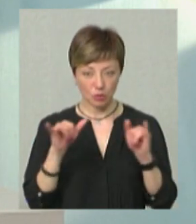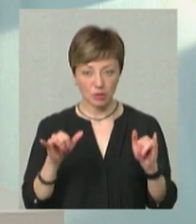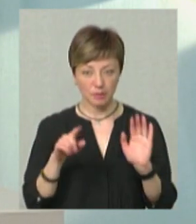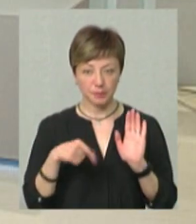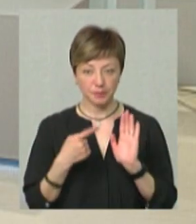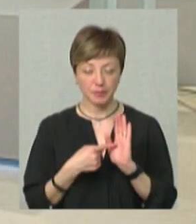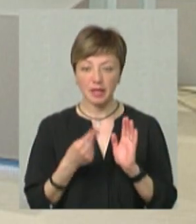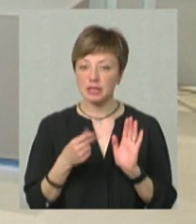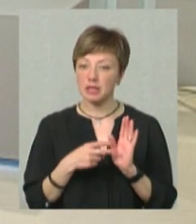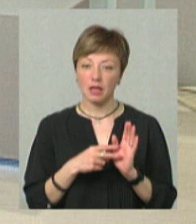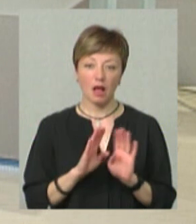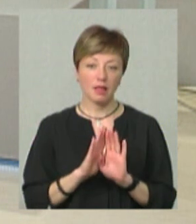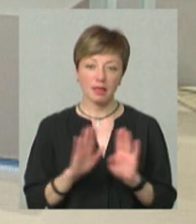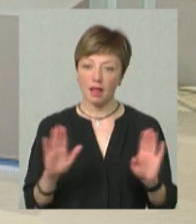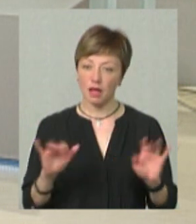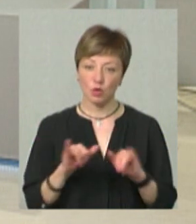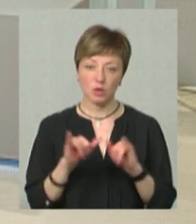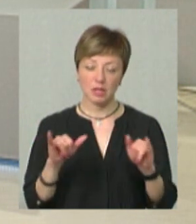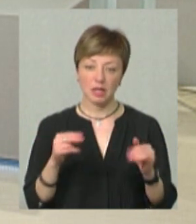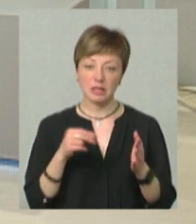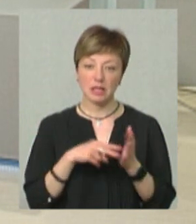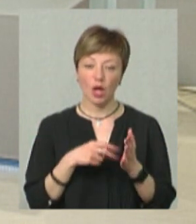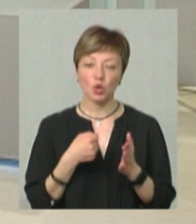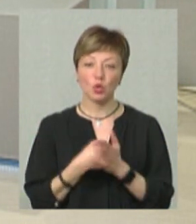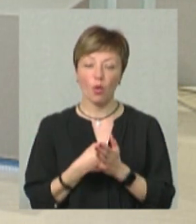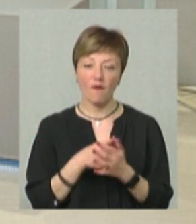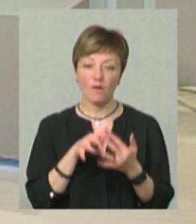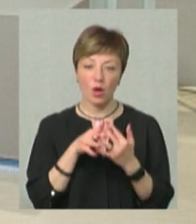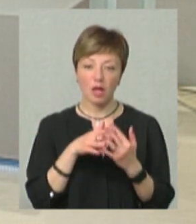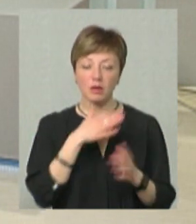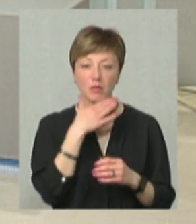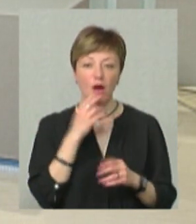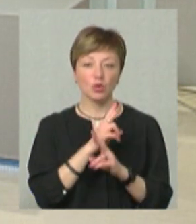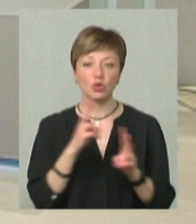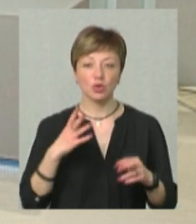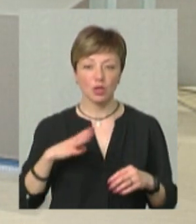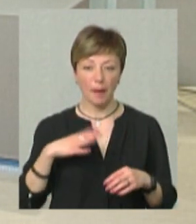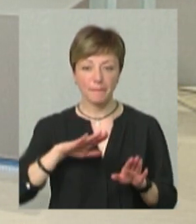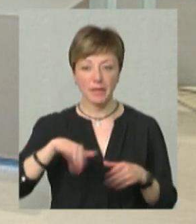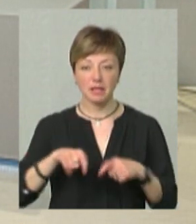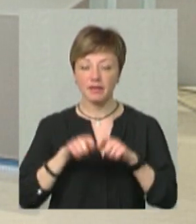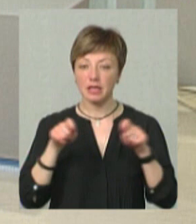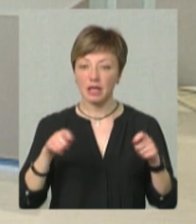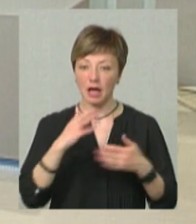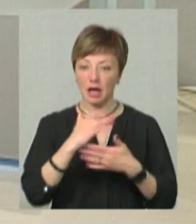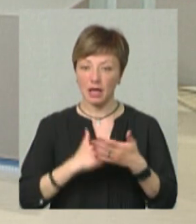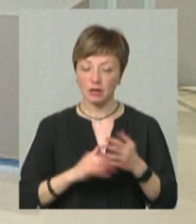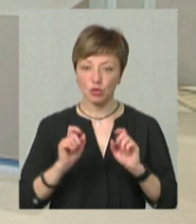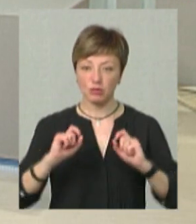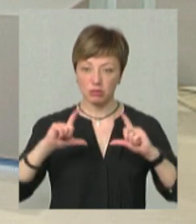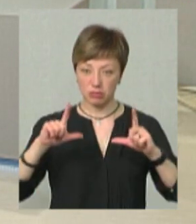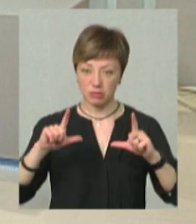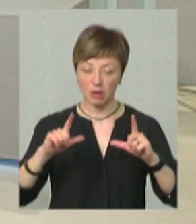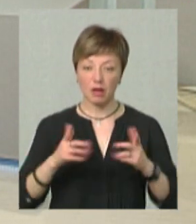Ціна не зросла. Ціна стоїть довоєнна. Багато хто очікував, що після відкриття реєстру одразу буде стрибок